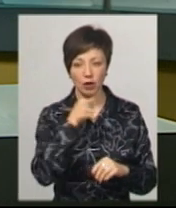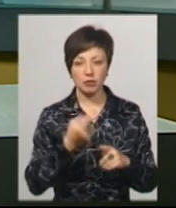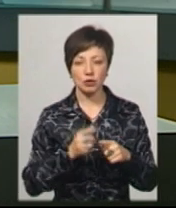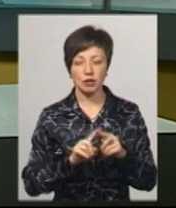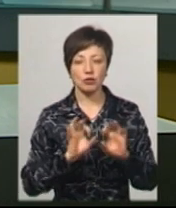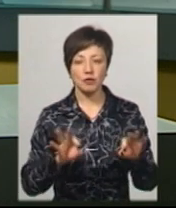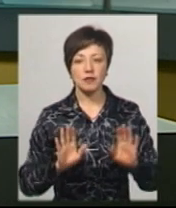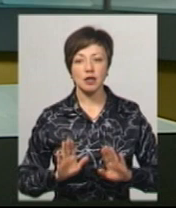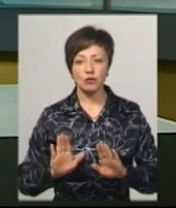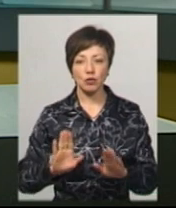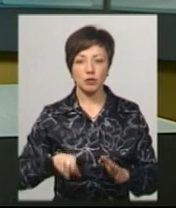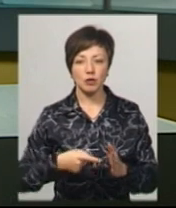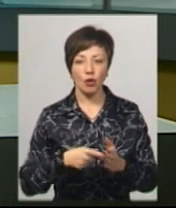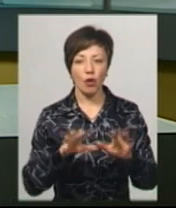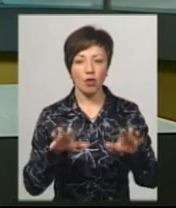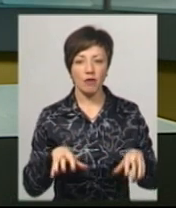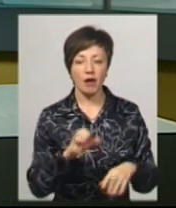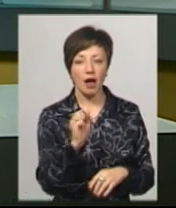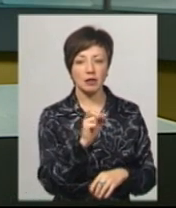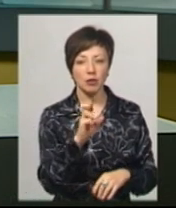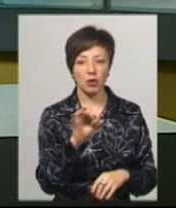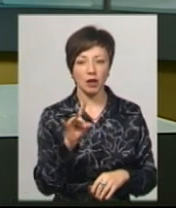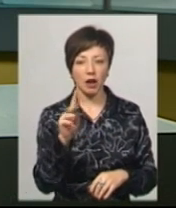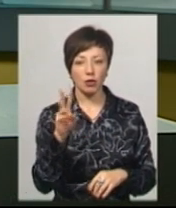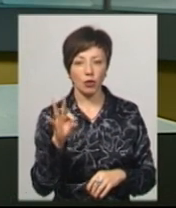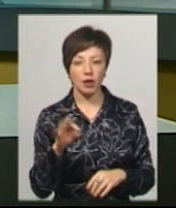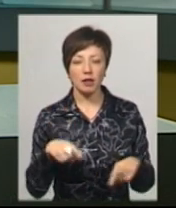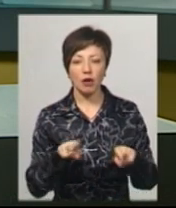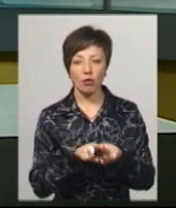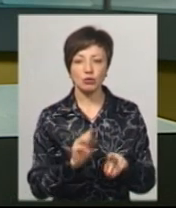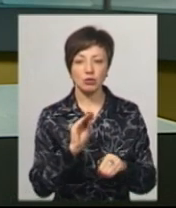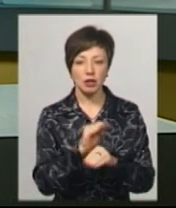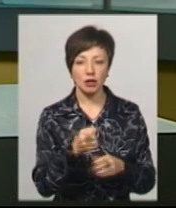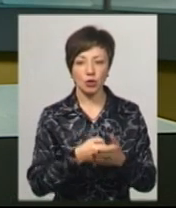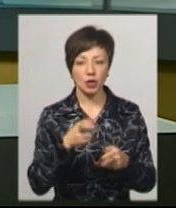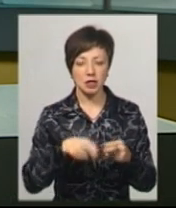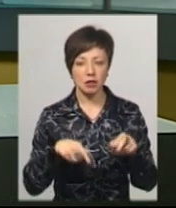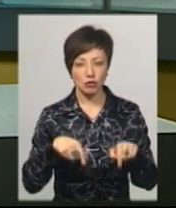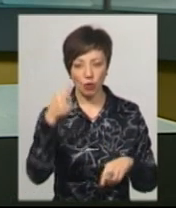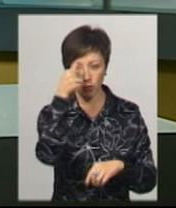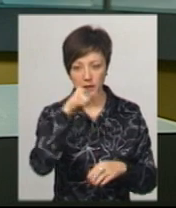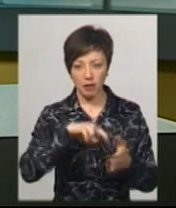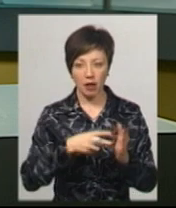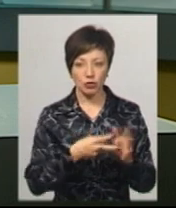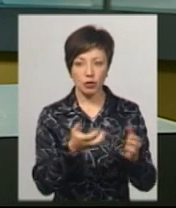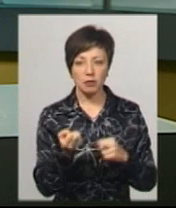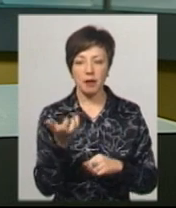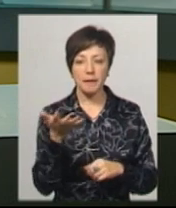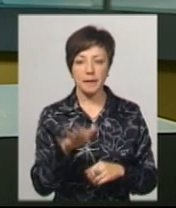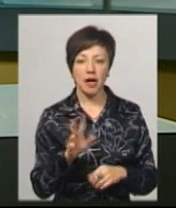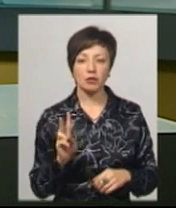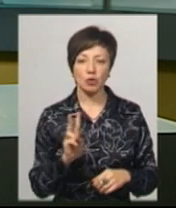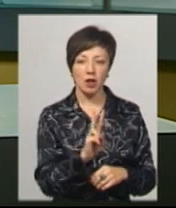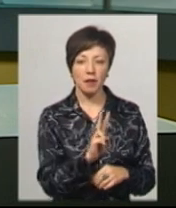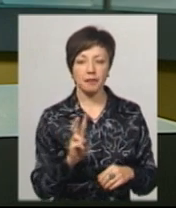Про це розповів заступник Хмельницького міського голови Андрій Бондаренко. Також чиновник додає, що до кінця цього місяця планують отримати 5 тролейбусів